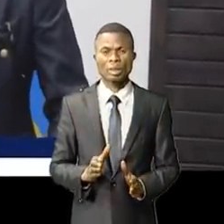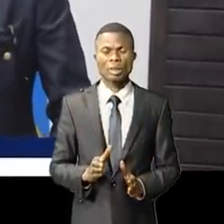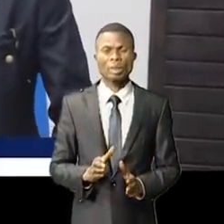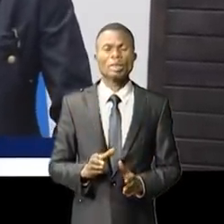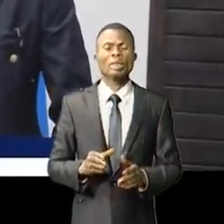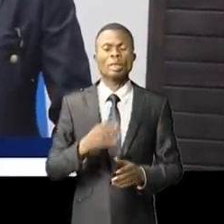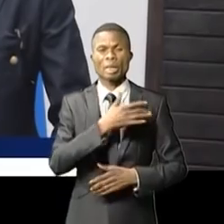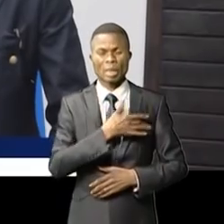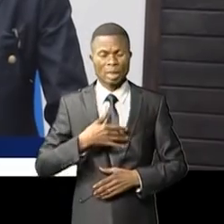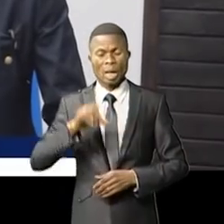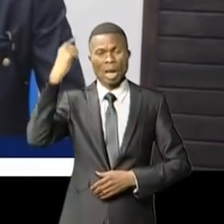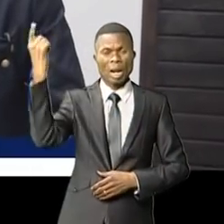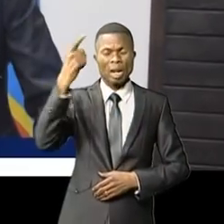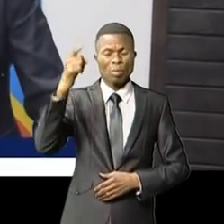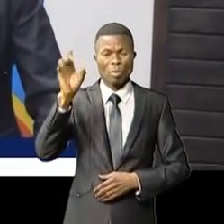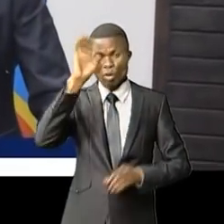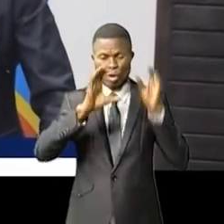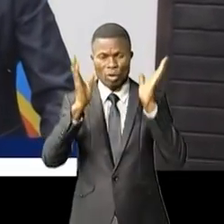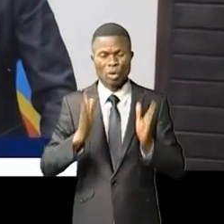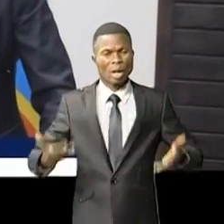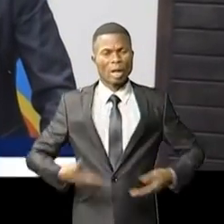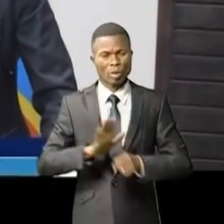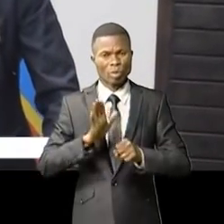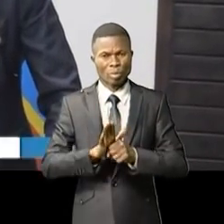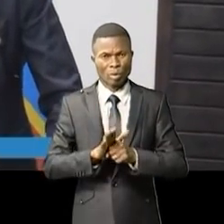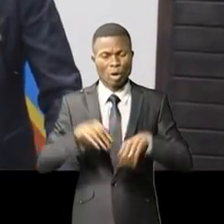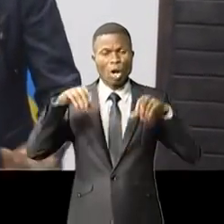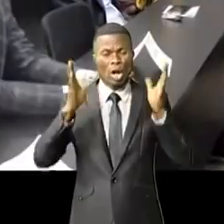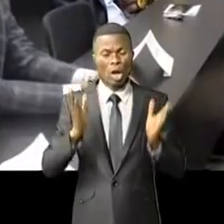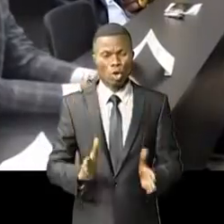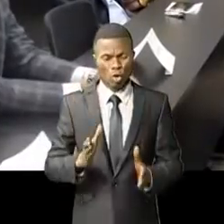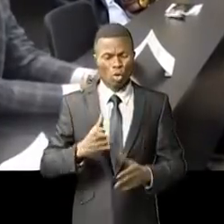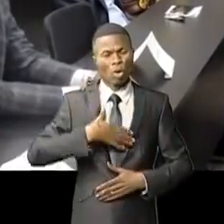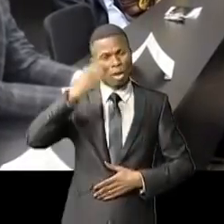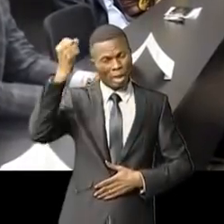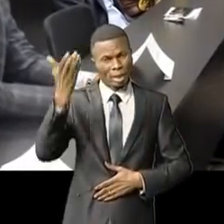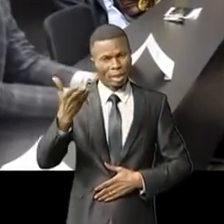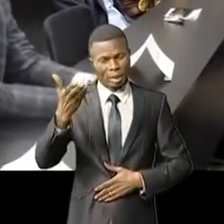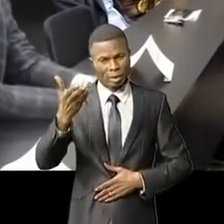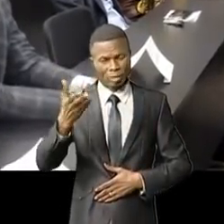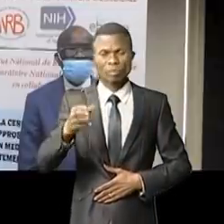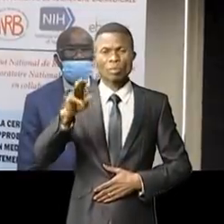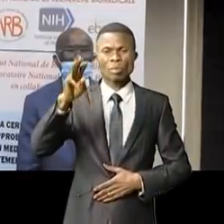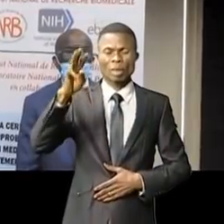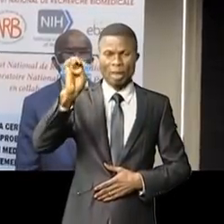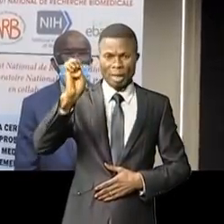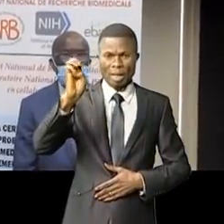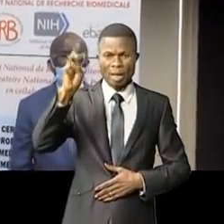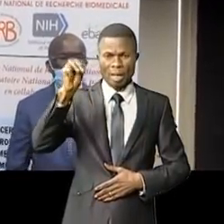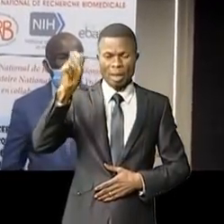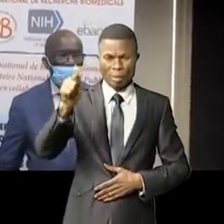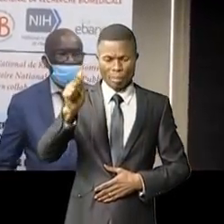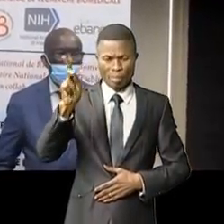monde scientifique aujourd'hui est très honnête. Les chercheurs congolais sont congolais. L'histoire du Mab 114 a débuté en